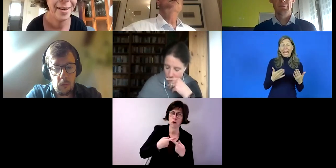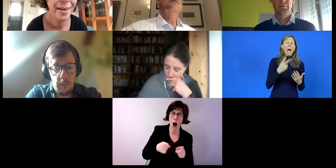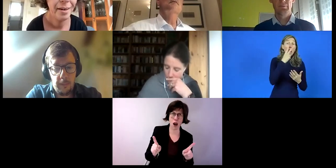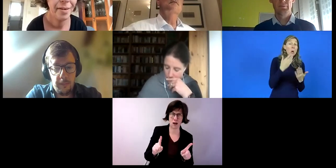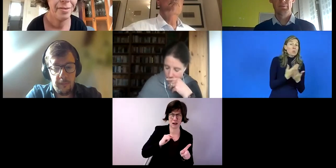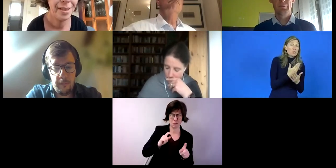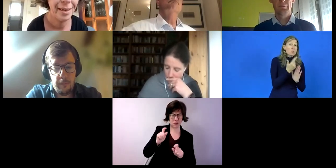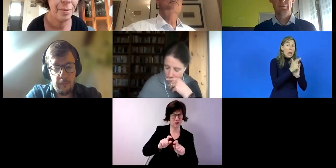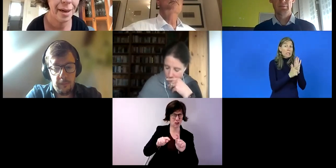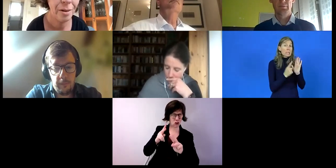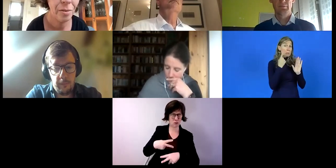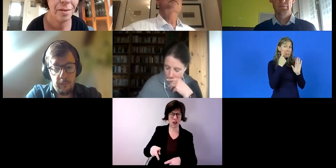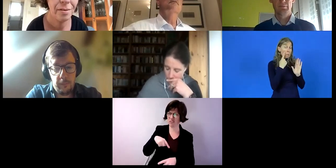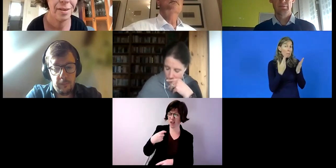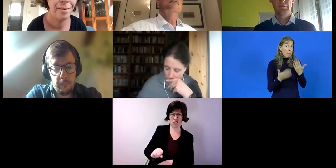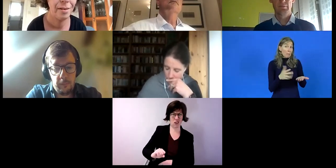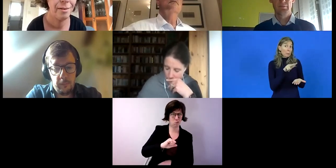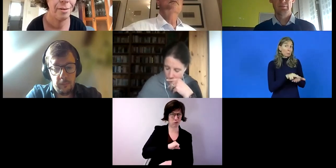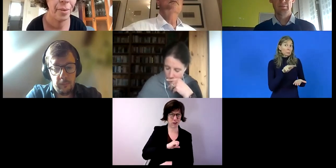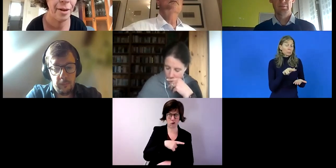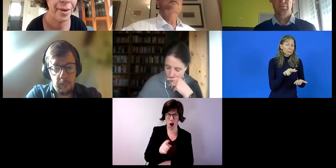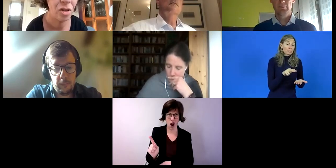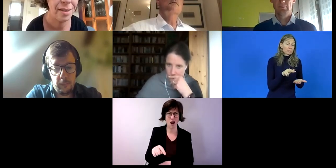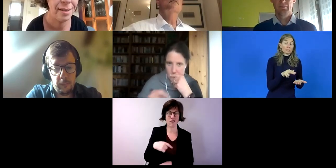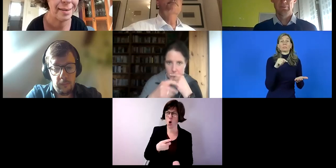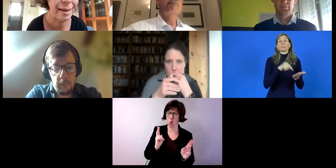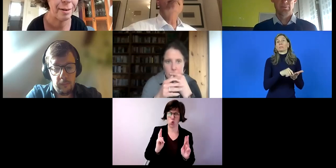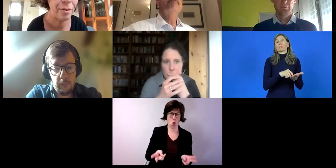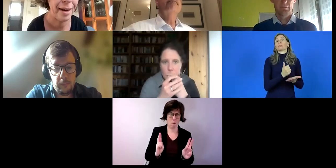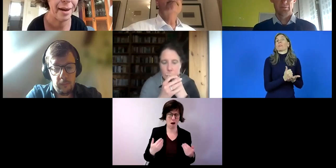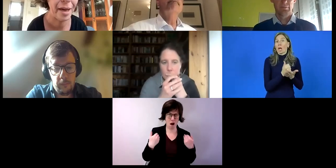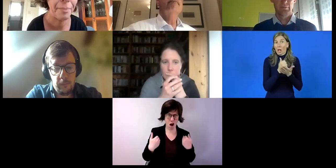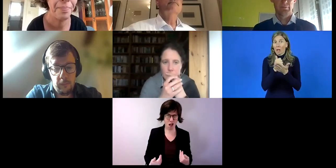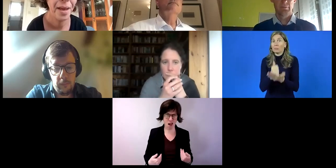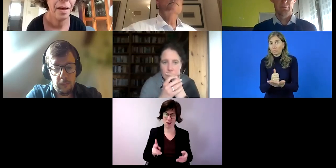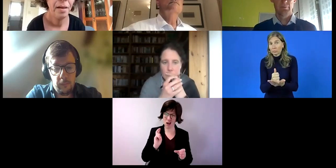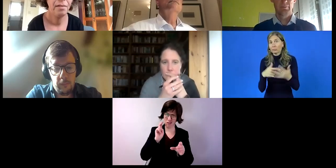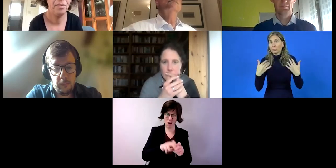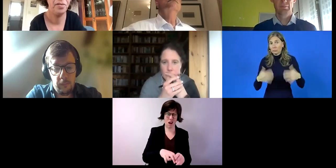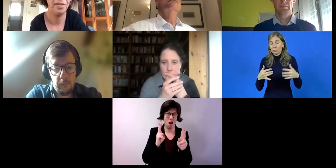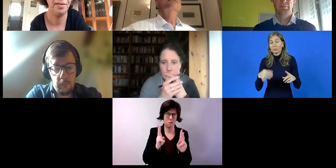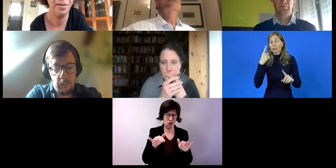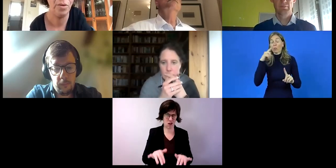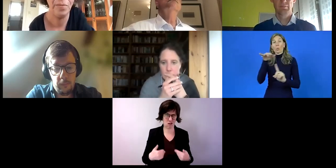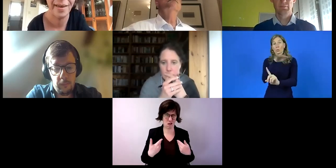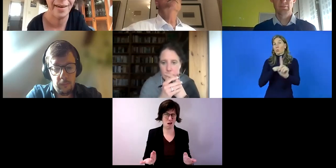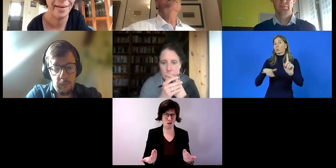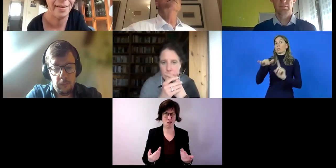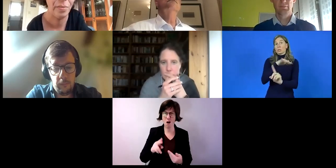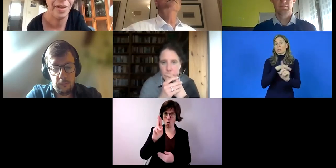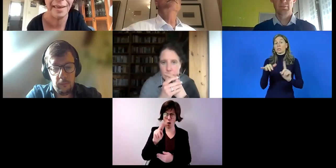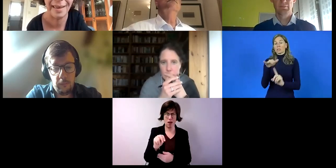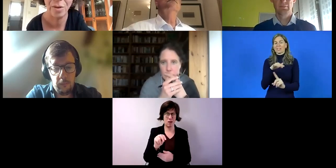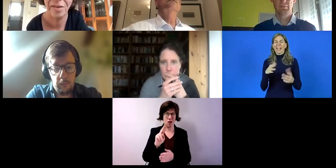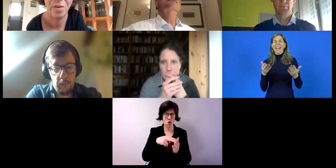immer. Weil wir sind keine Bereicherung. Wir sind normale Menschen, die das Recht auf Teilhabe haben. Und die UN-BHK,